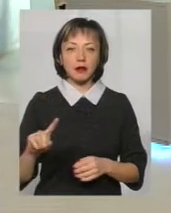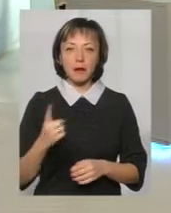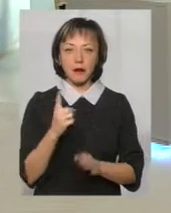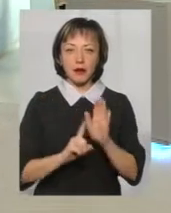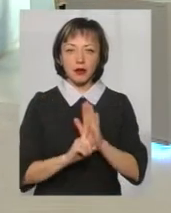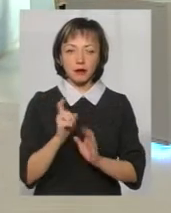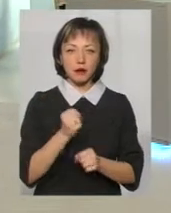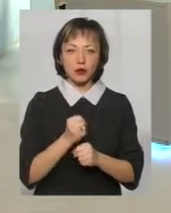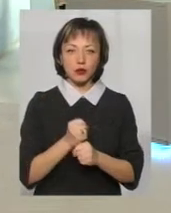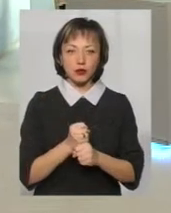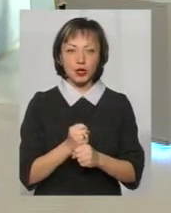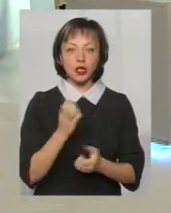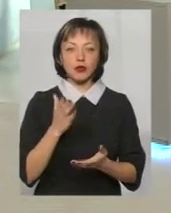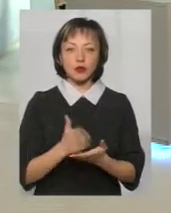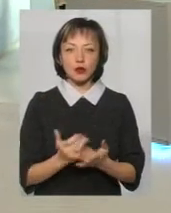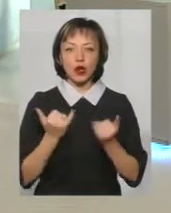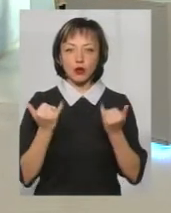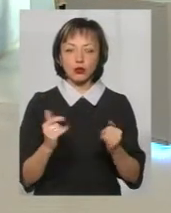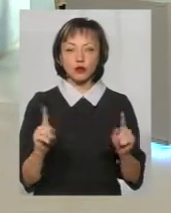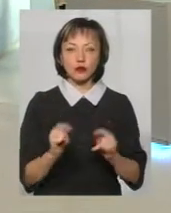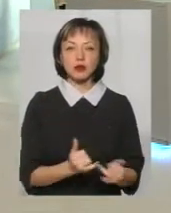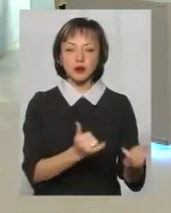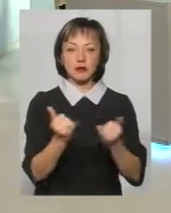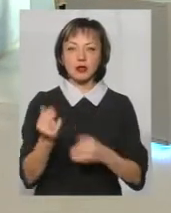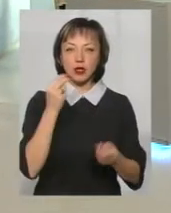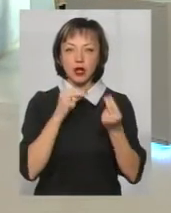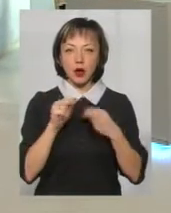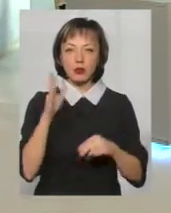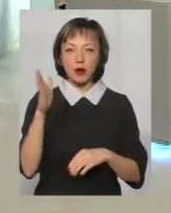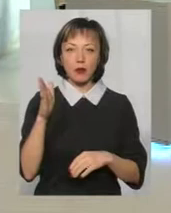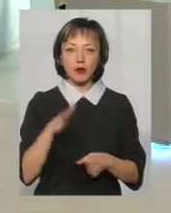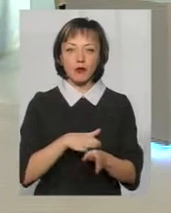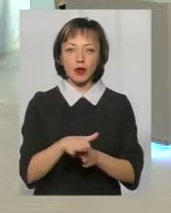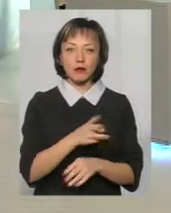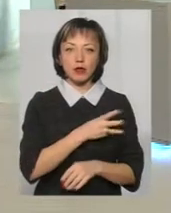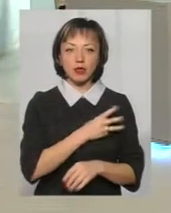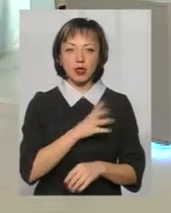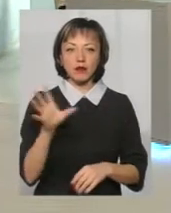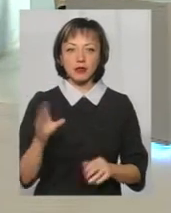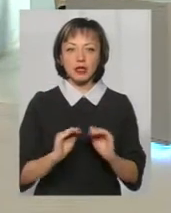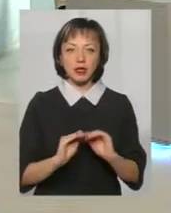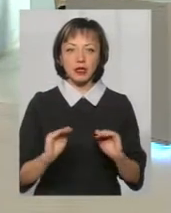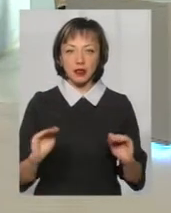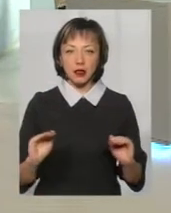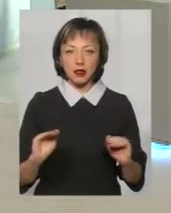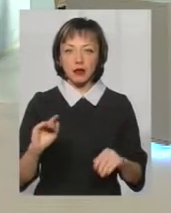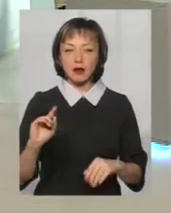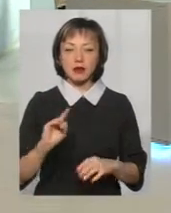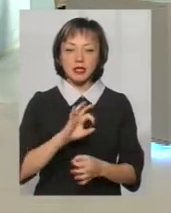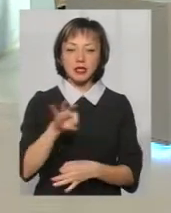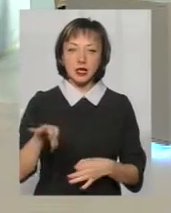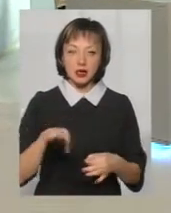і існує для того, щоб забезпечити найкраще майбутнє, виконати бажання всіх дітей. Найперше, сирід,